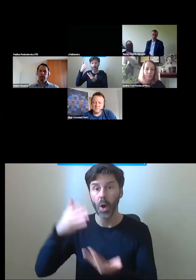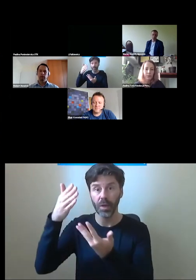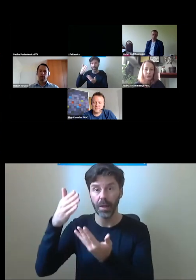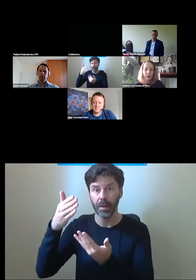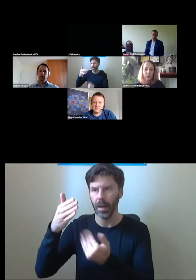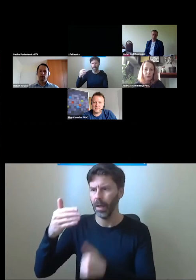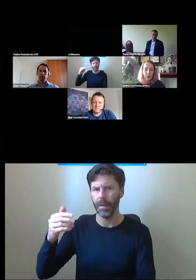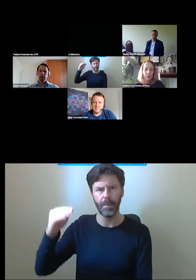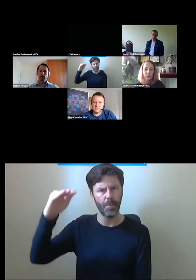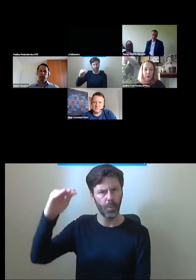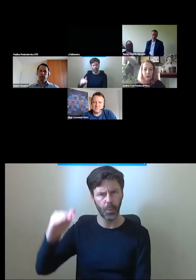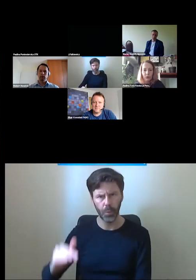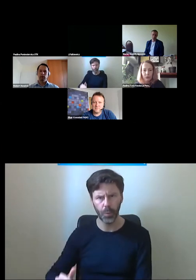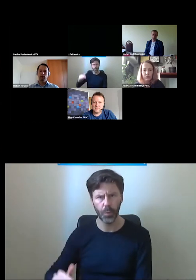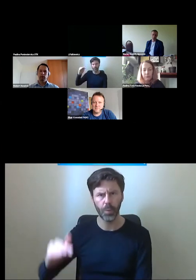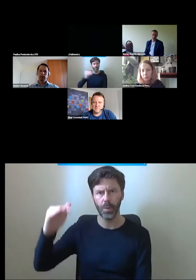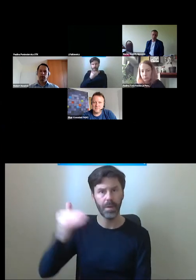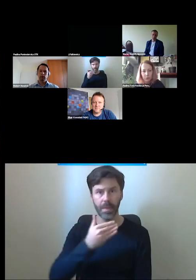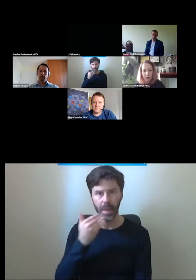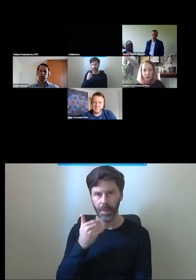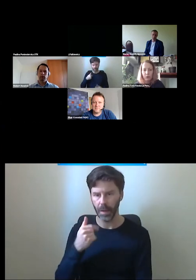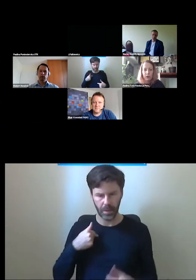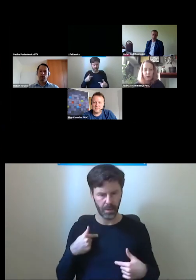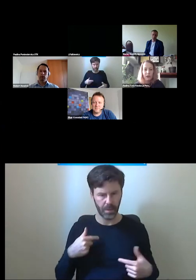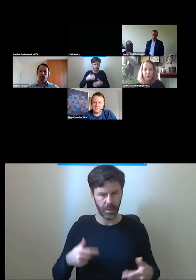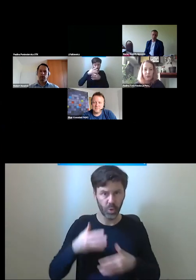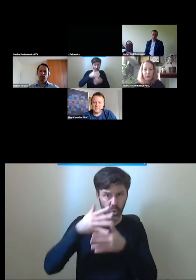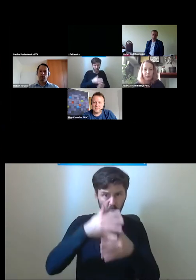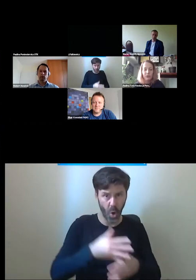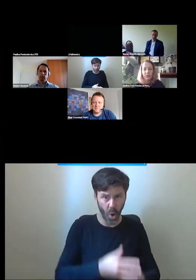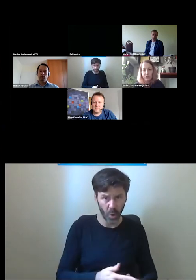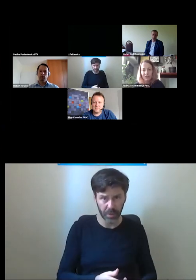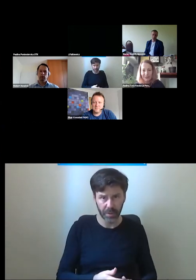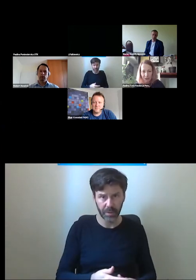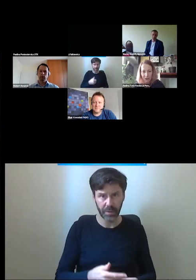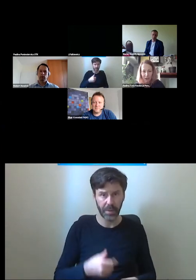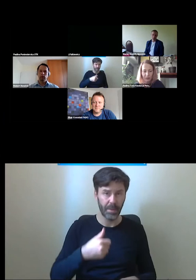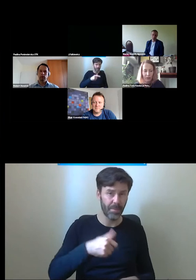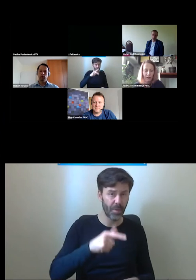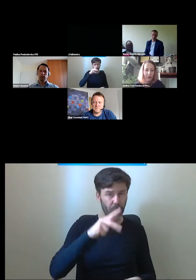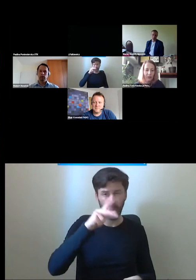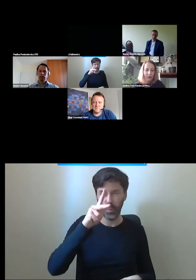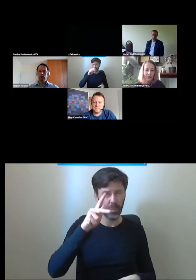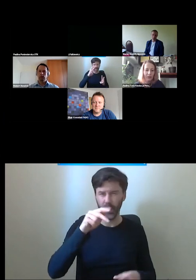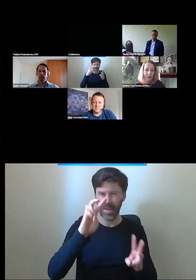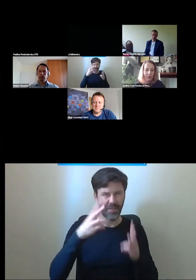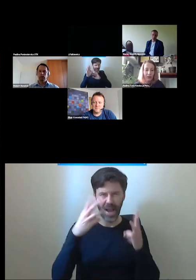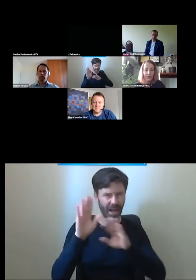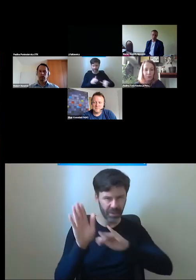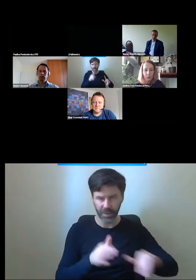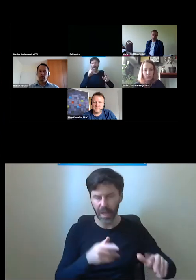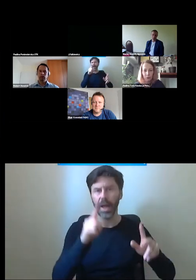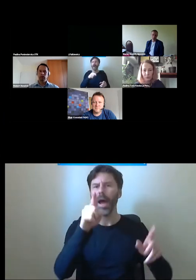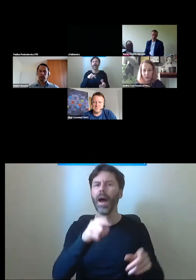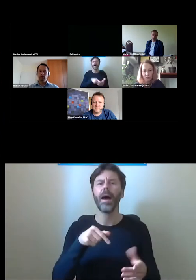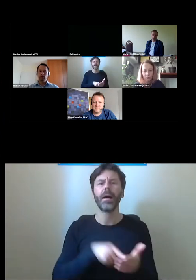i mamy do wyboru tylko schody. Pierwsze, drugie, czwarte, piąte, piętro, to trochę nie ma znaczenia. I w jaki